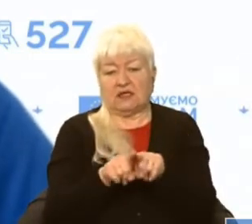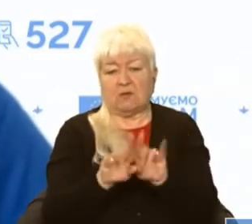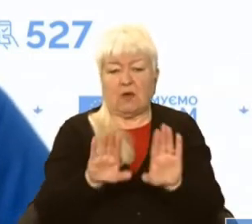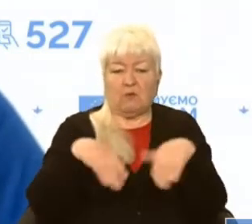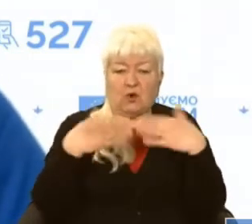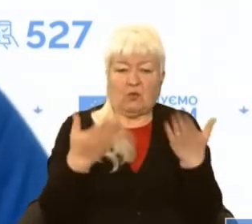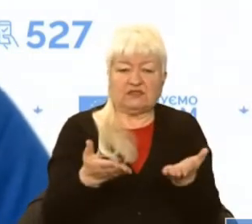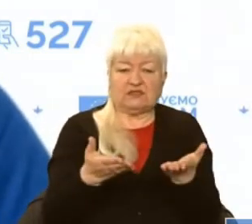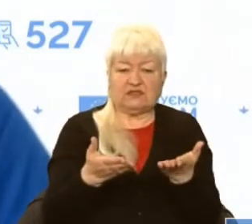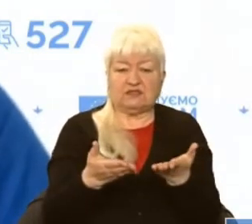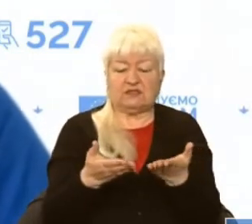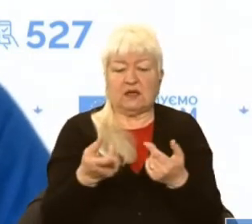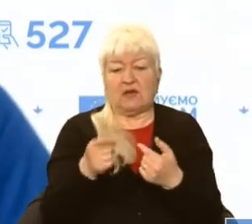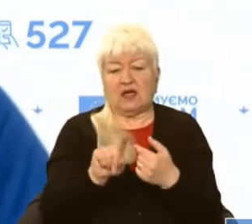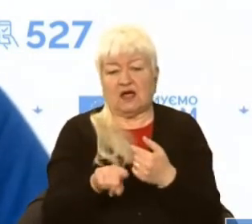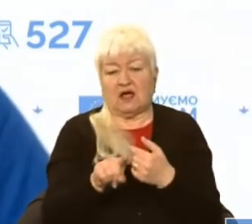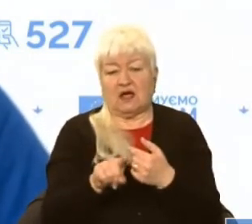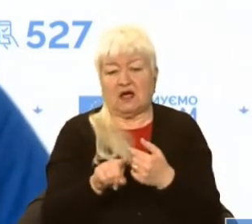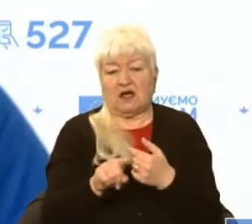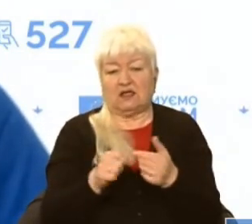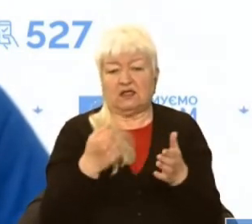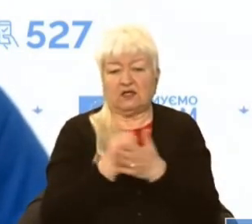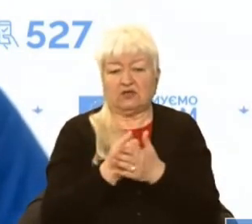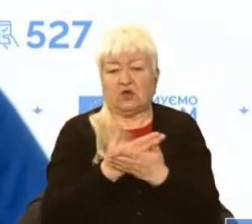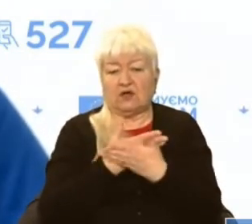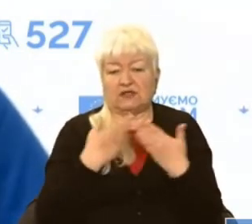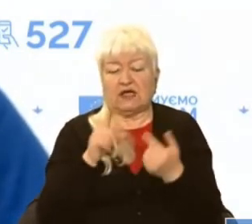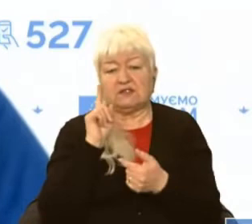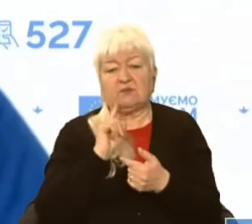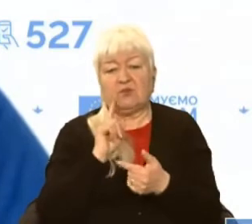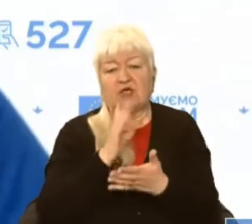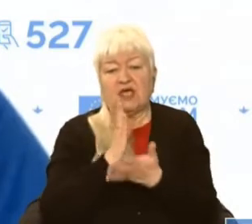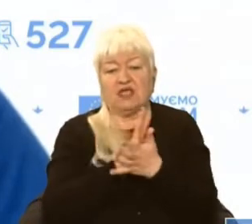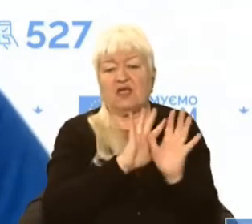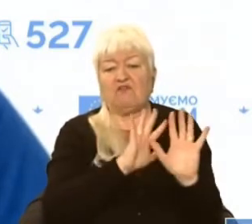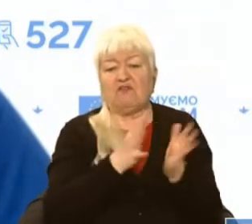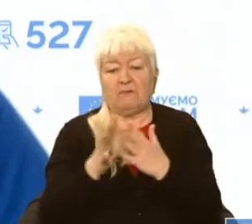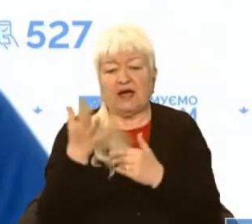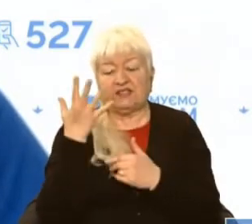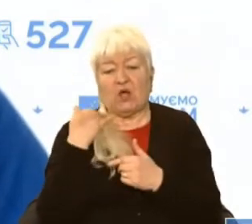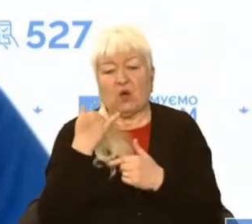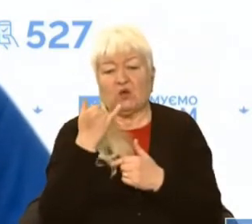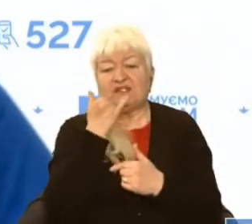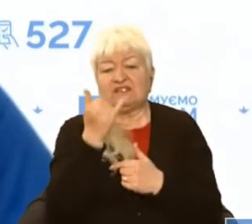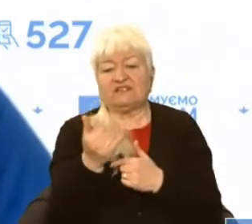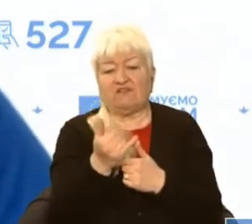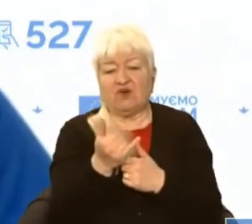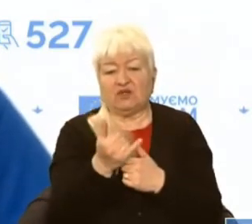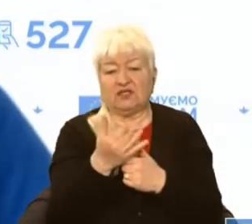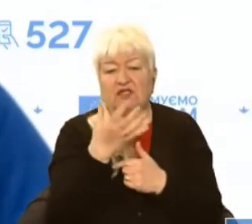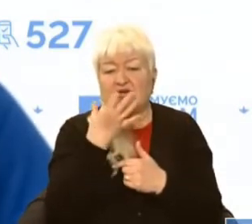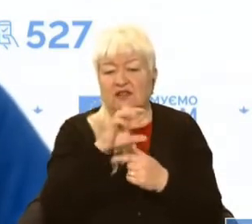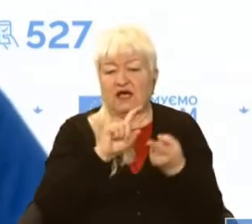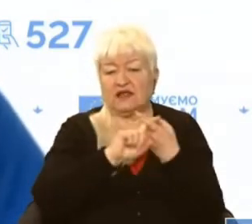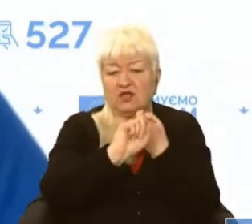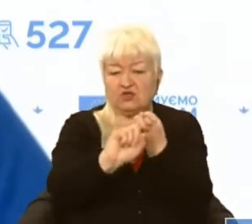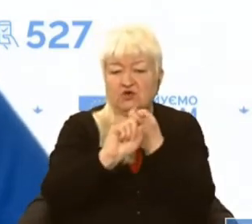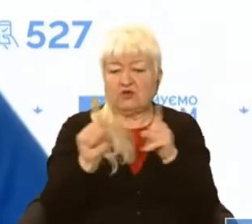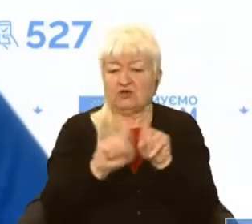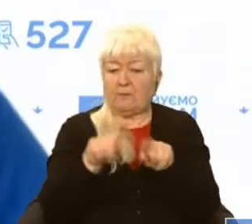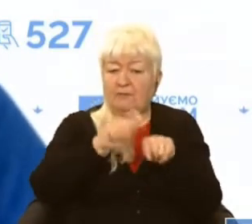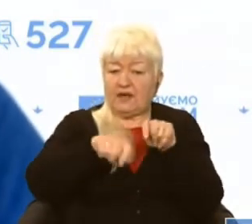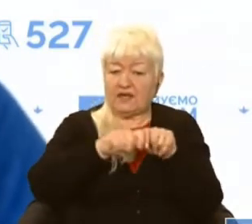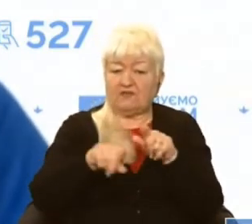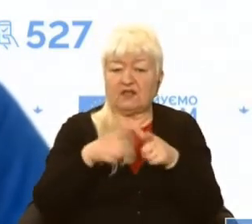пропозиціями, але вони, до нас поки що надходять лише випадки, коли вони дзвонять на гарячу лінію, щоб перевірити, чи